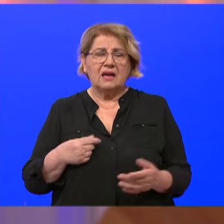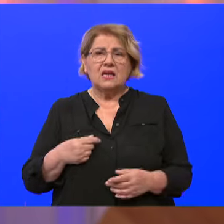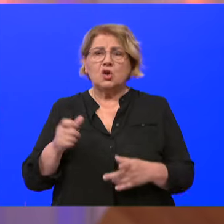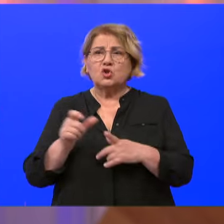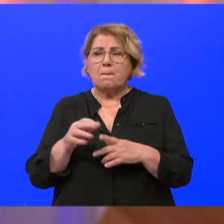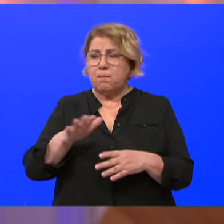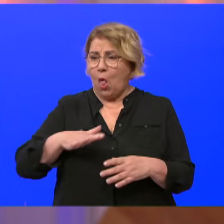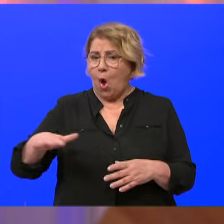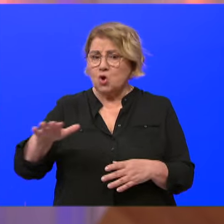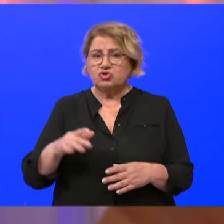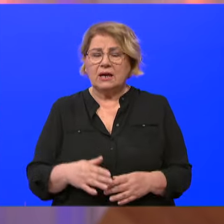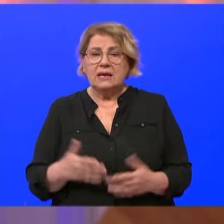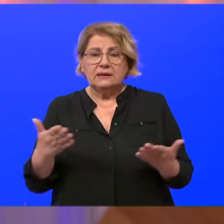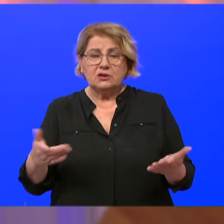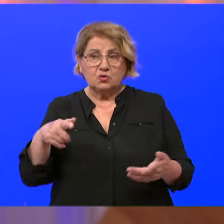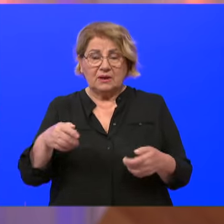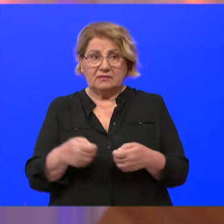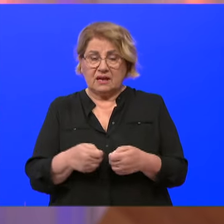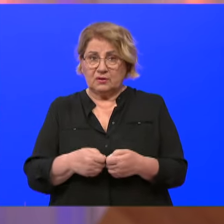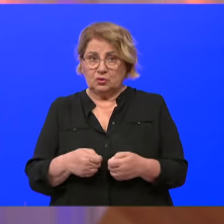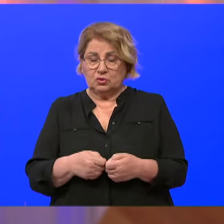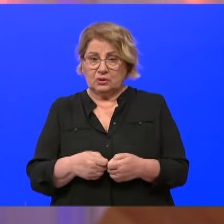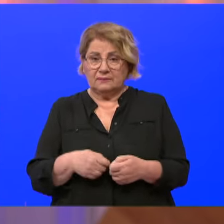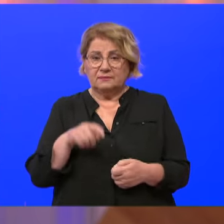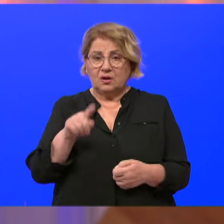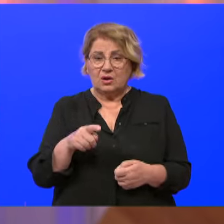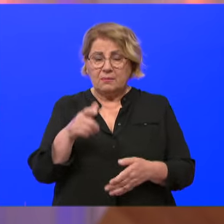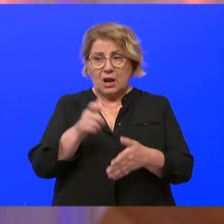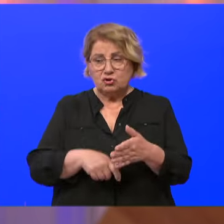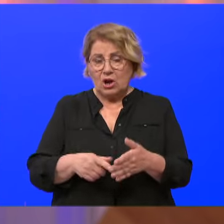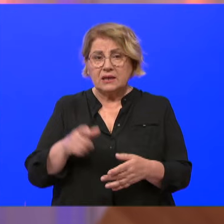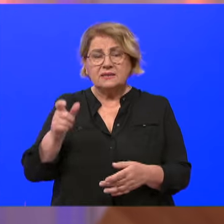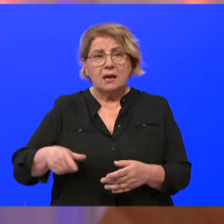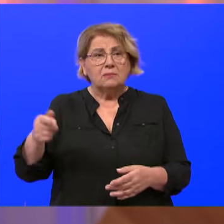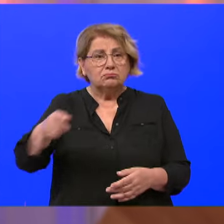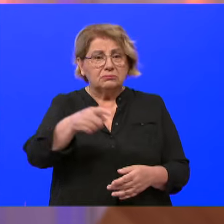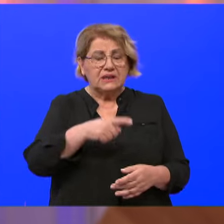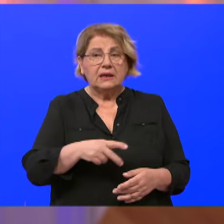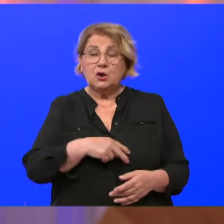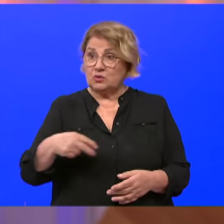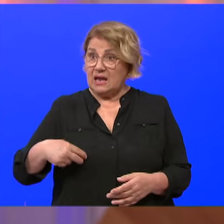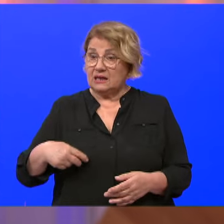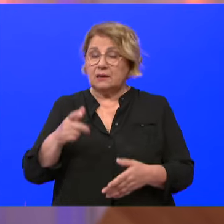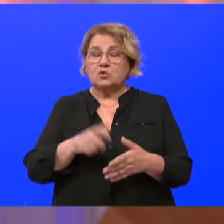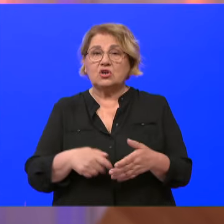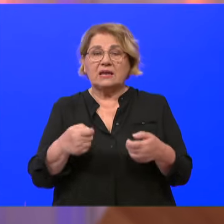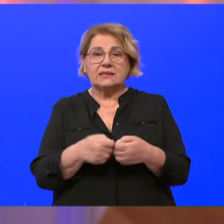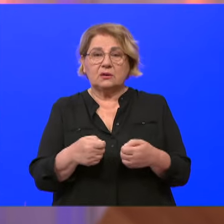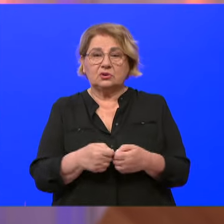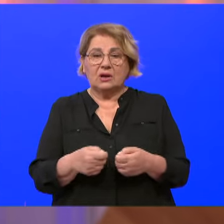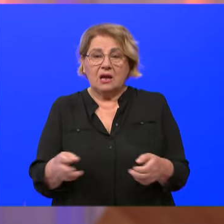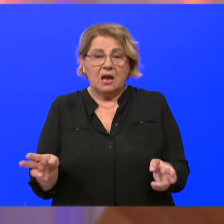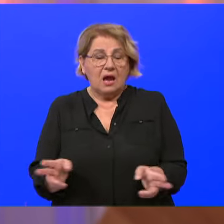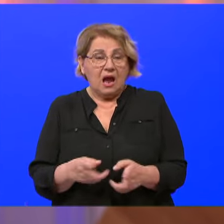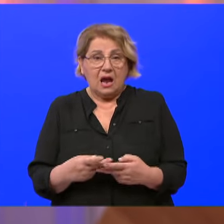Ploča gdje su bile takve udruge. Znači, ja sam bila član tih udruga i u Zagrebu, ali jednostavno nemam